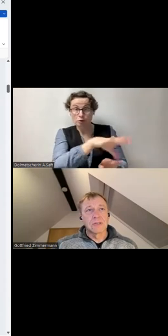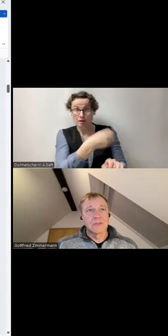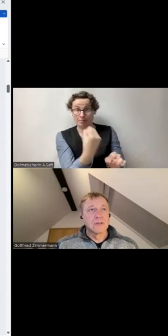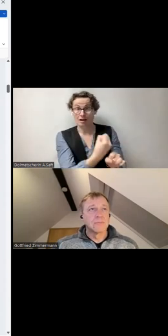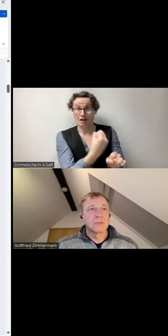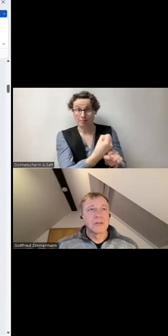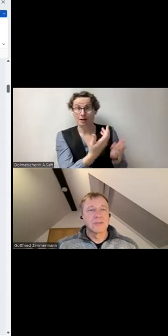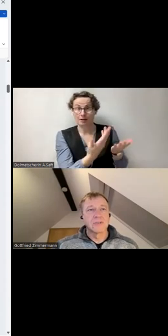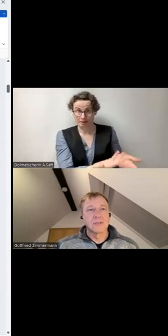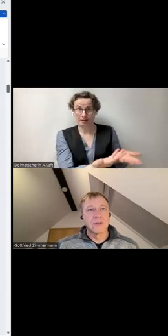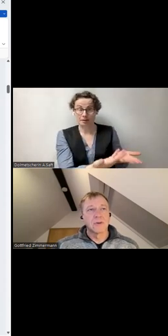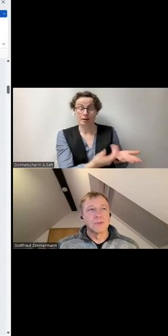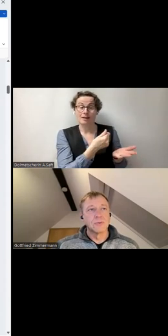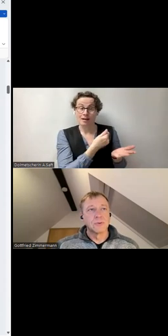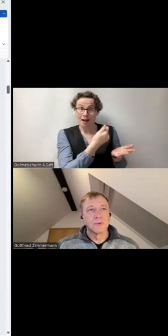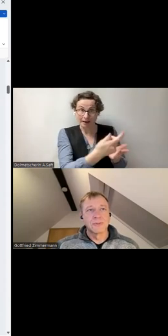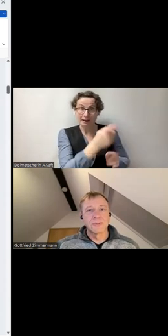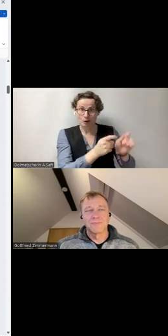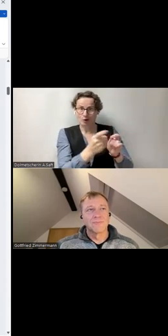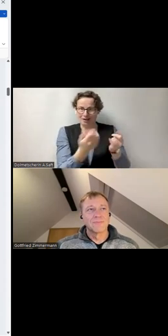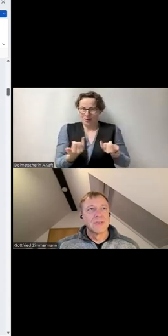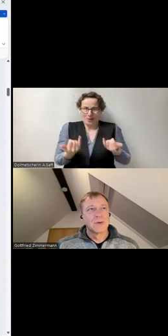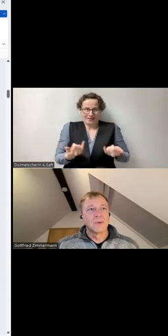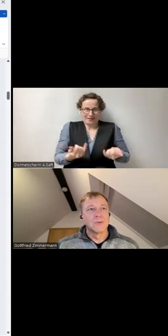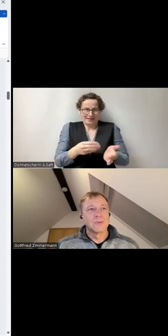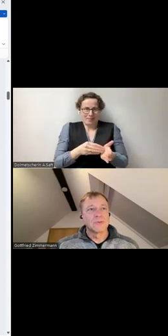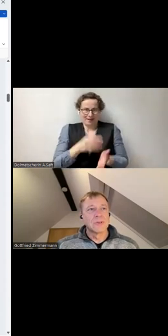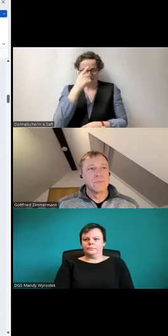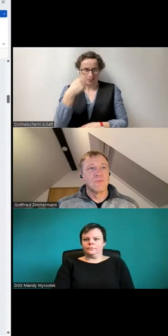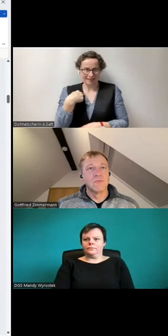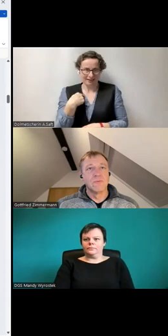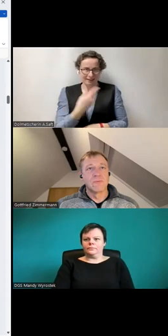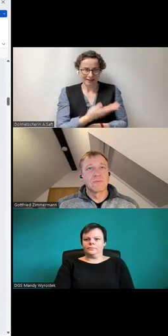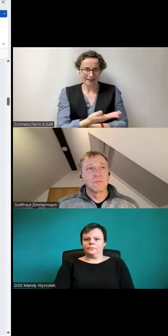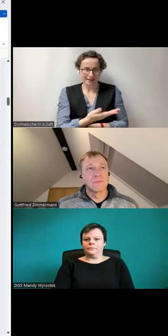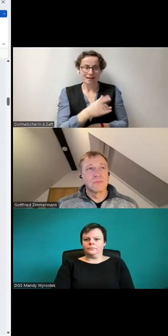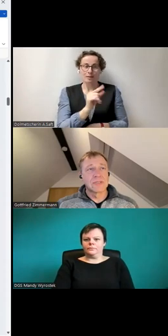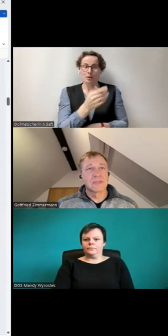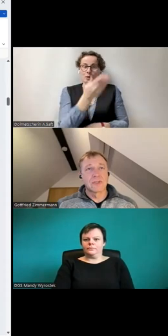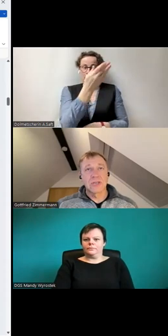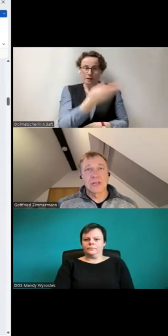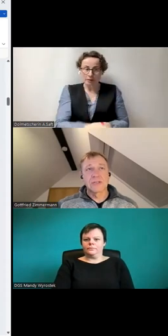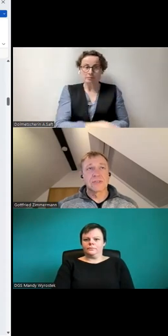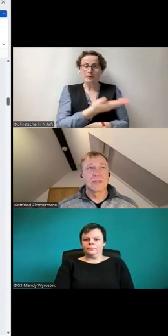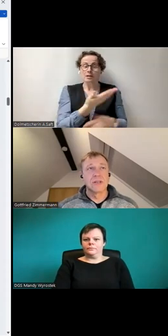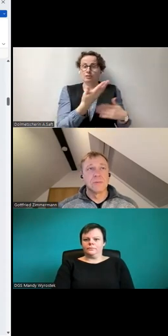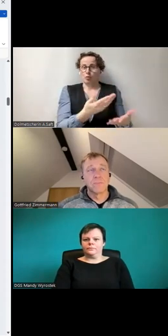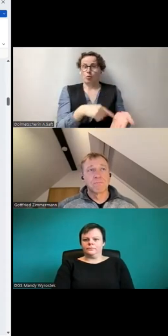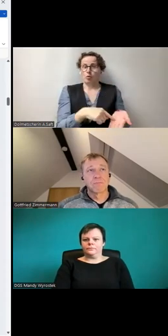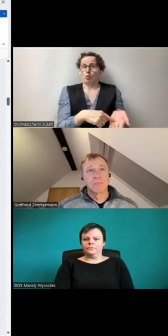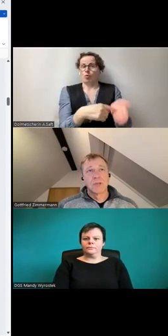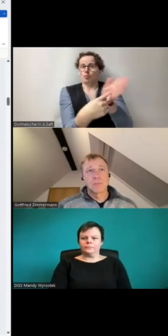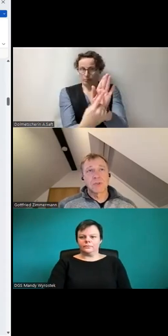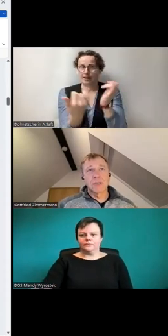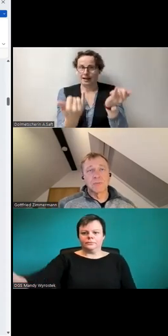Einige der Beteiligten sind auch heute unter uns. Und jetzt die Checkliste selber